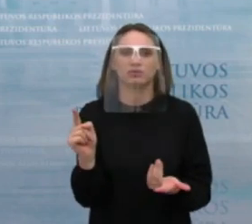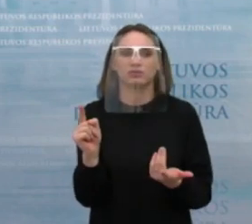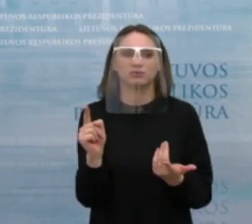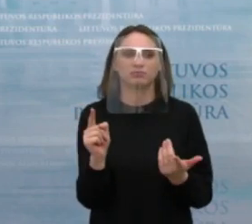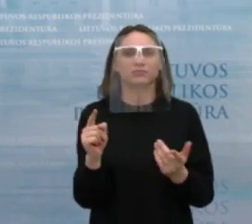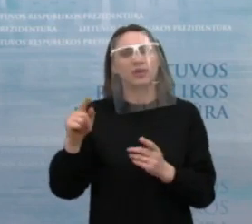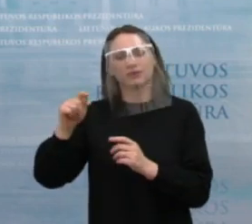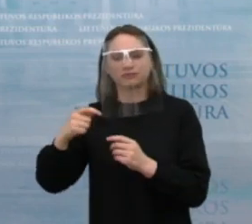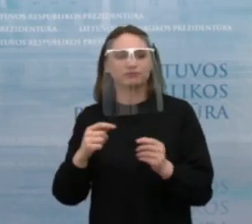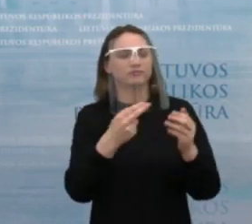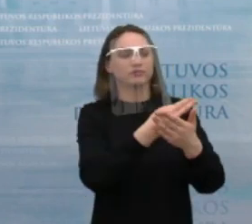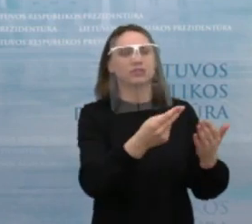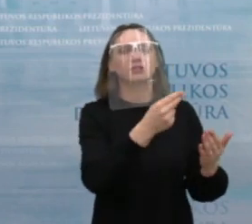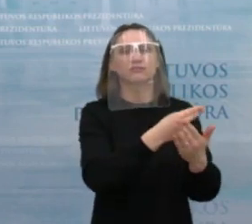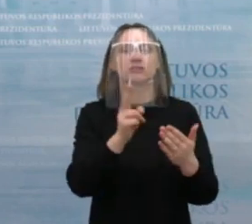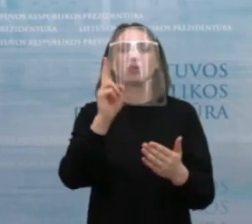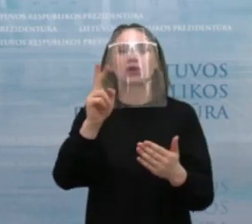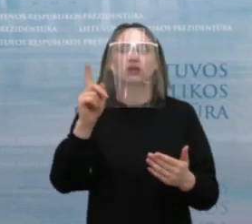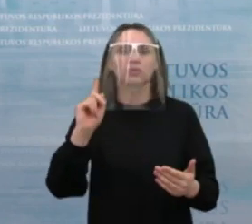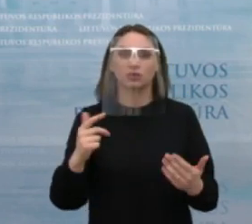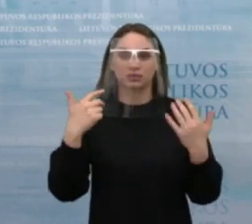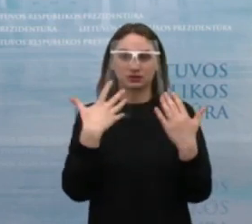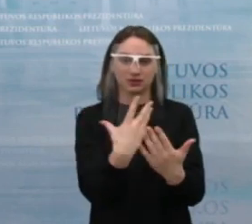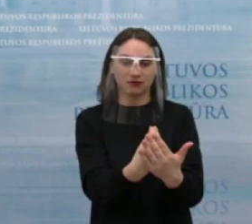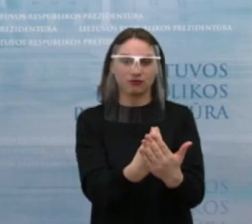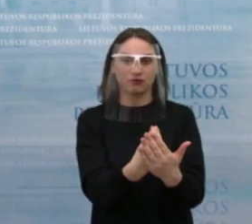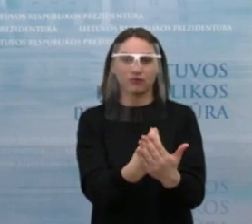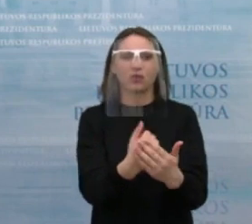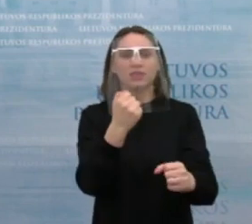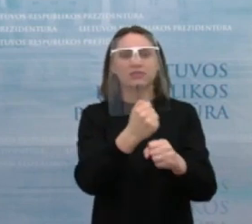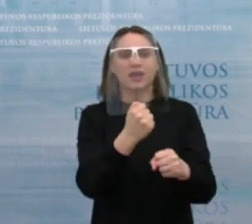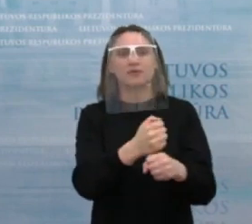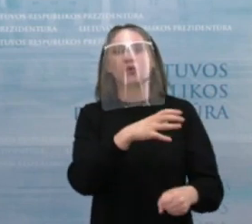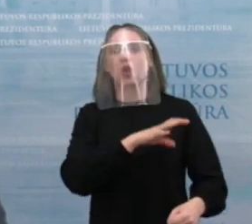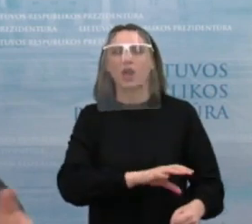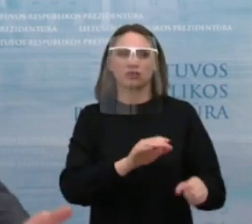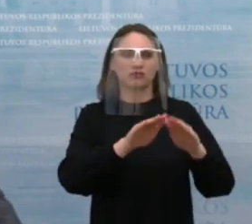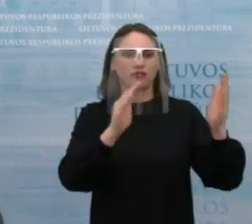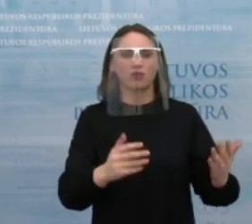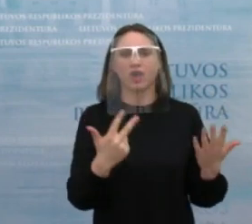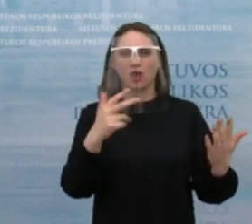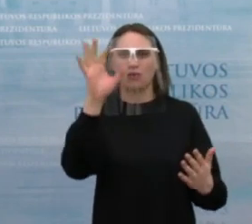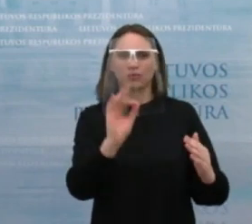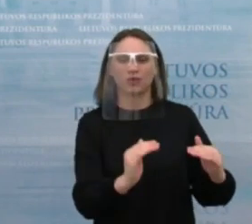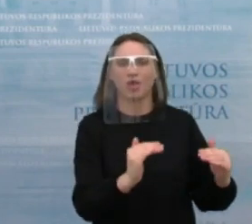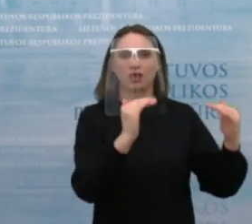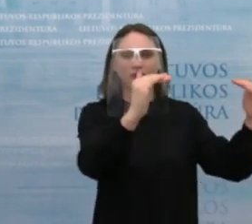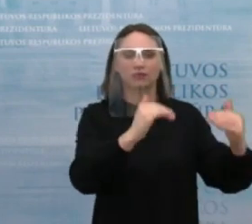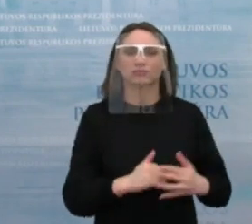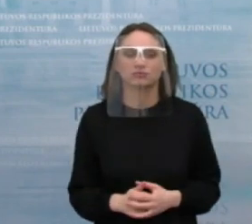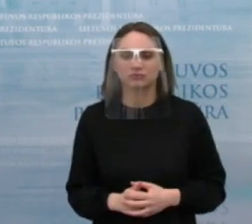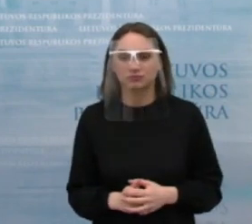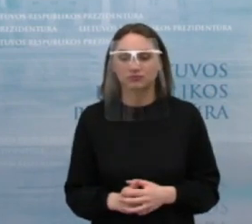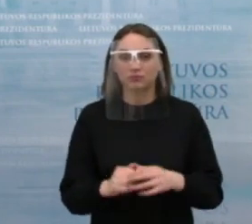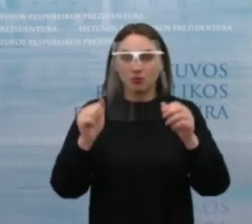didinti daugiau nei 8 procentais darbo užmokašio fondą. Tai viena vertus galėtų skatinti